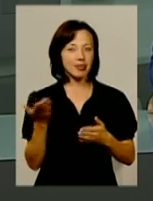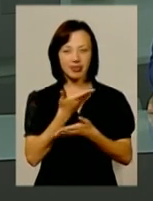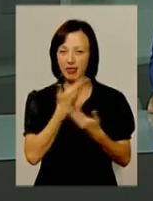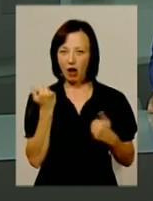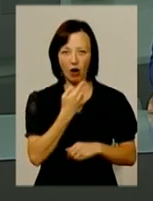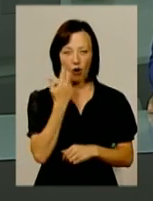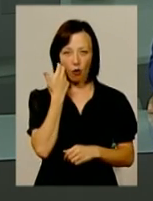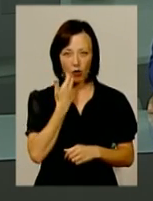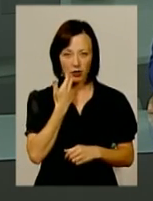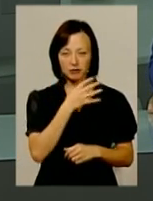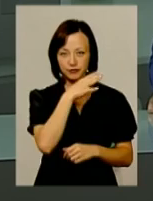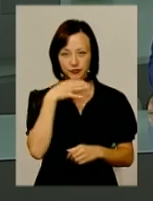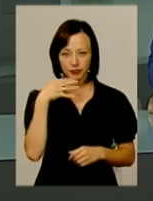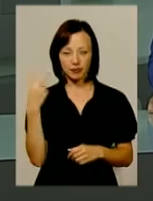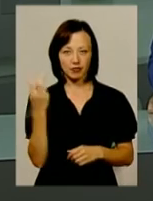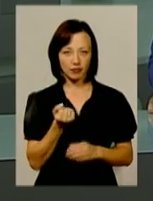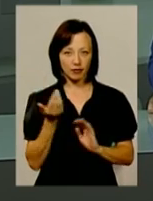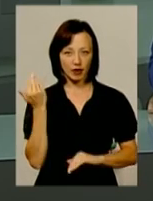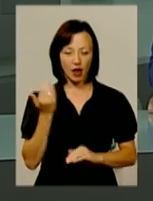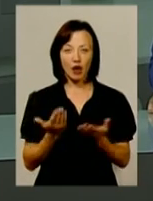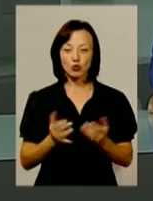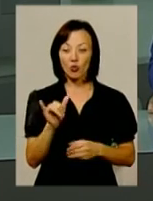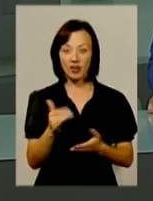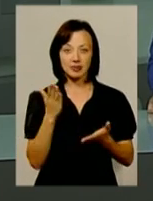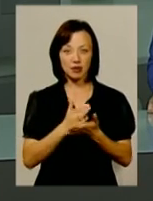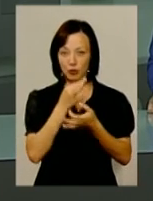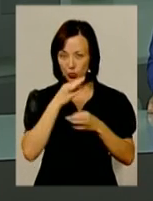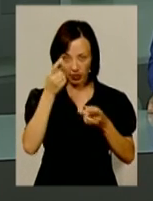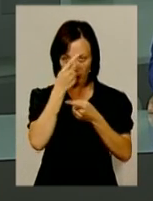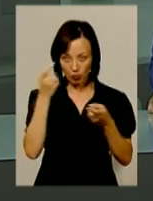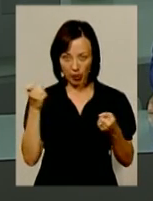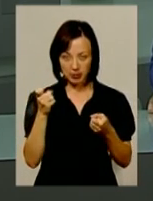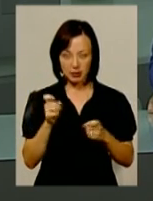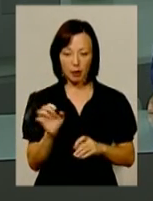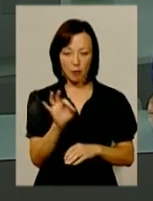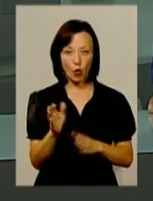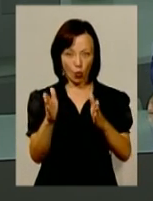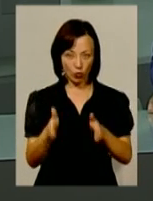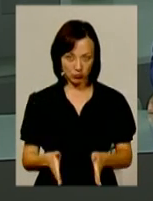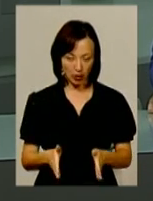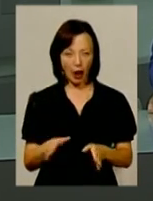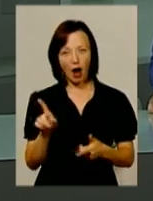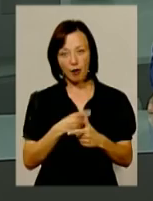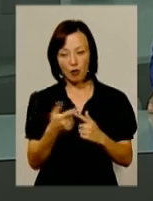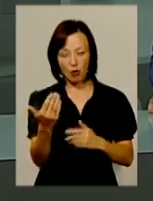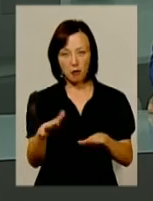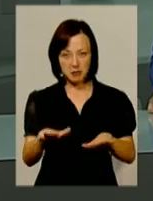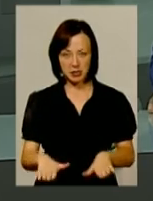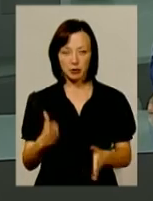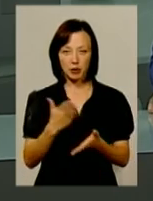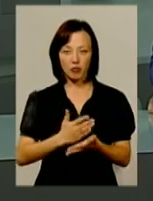обличчі щетина двотижневої давнини. Якщо у вас є будь-яка інформація, що стосується втікача або його місця перебування,